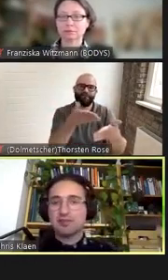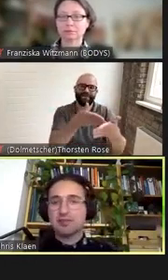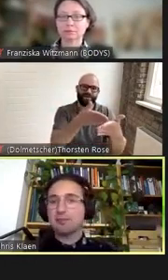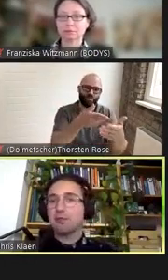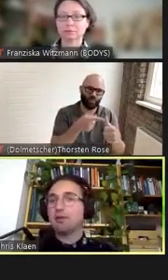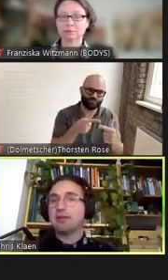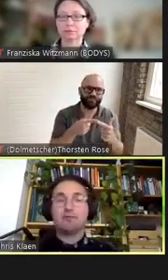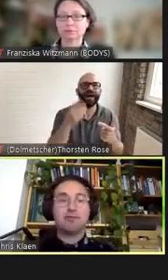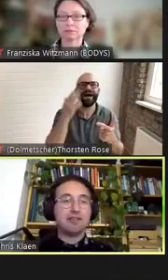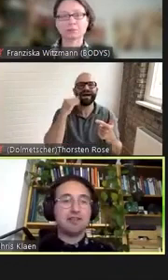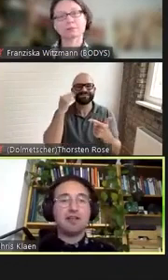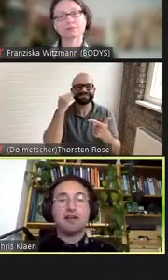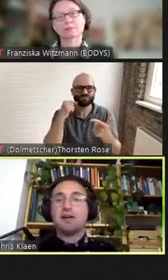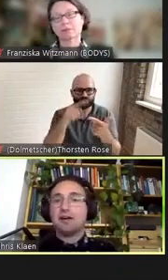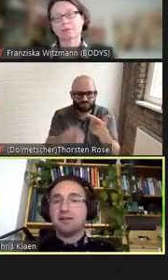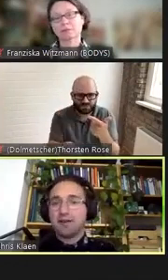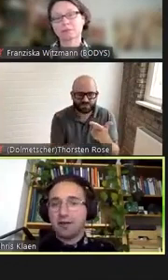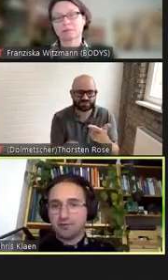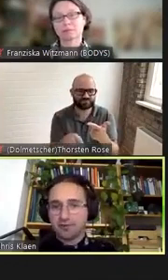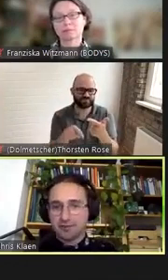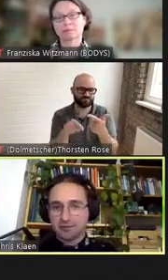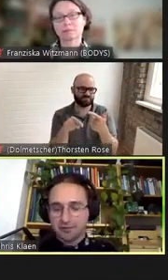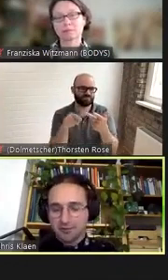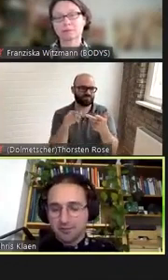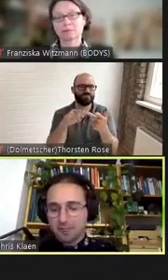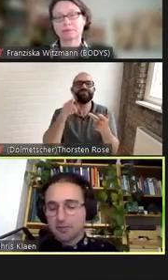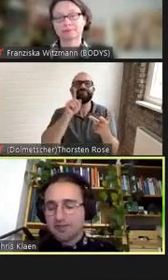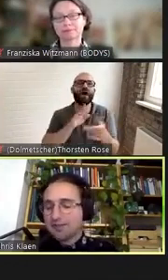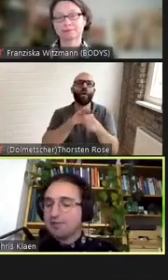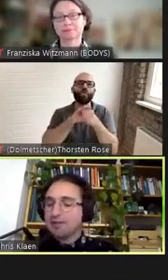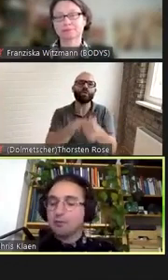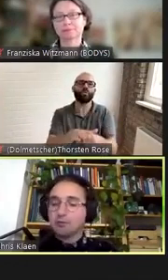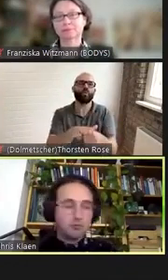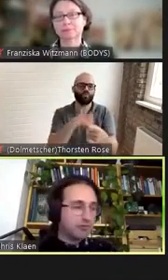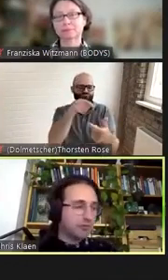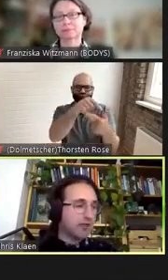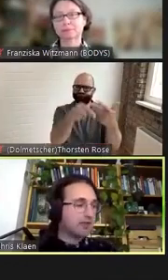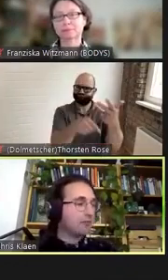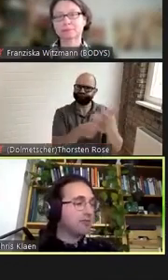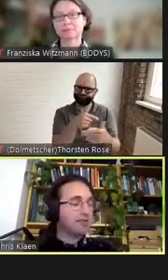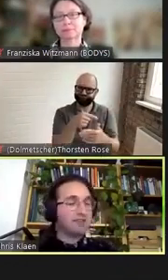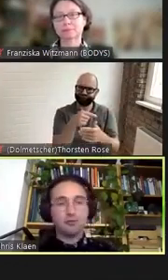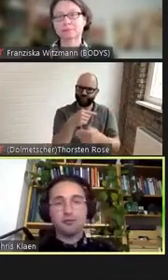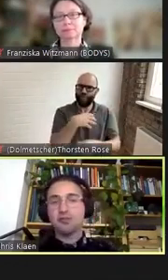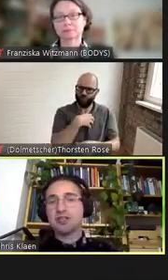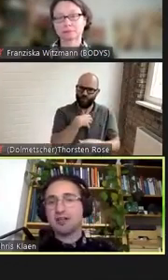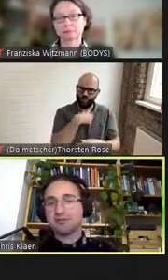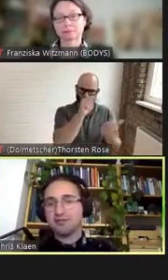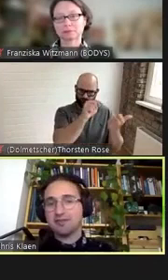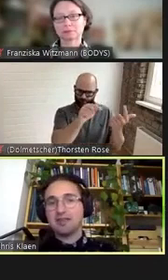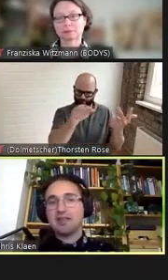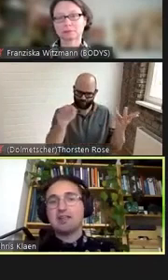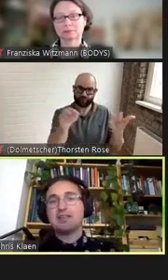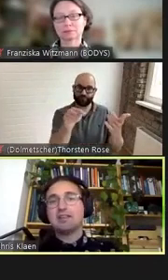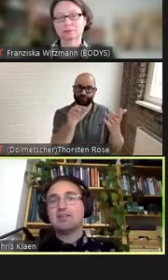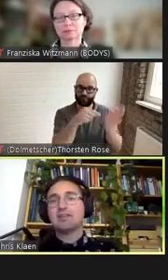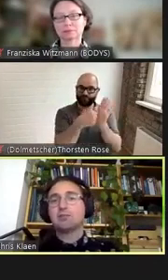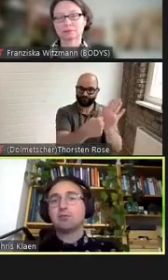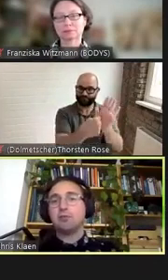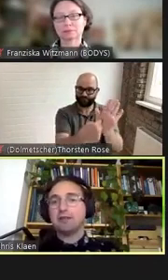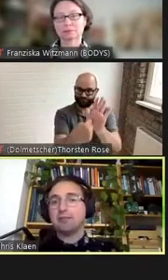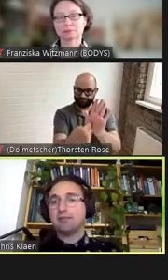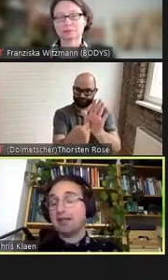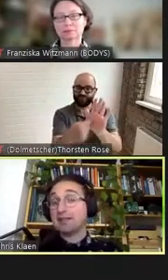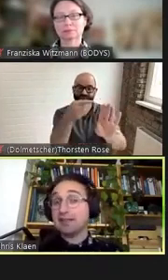Rassismus, ein Problem wie Frauenunterdrückung. Und dazu dann Berufe oder Positionen schaffen, die